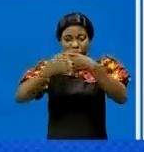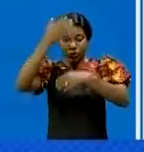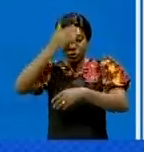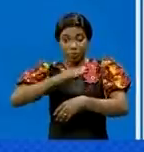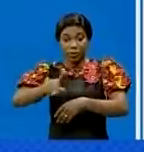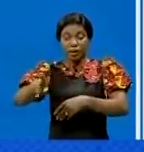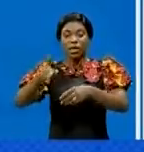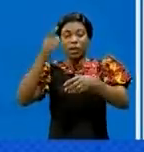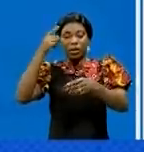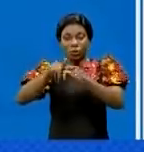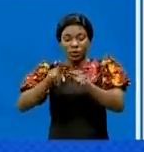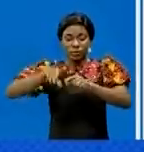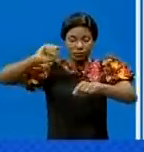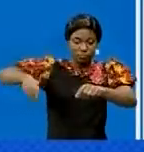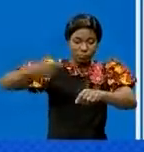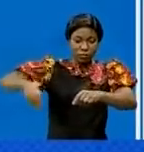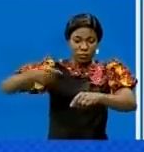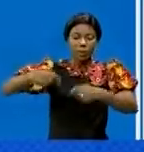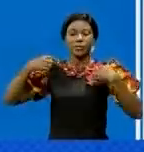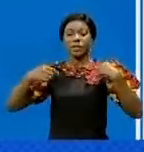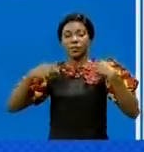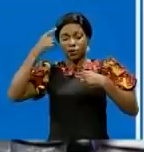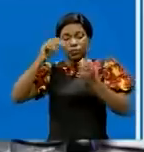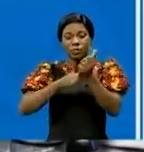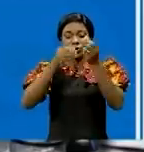faveur de ceux qui ont perdu leurs habitations.